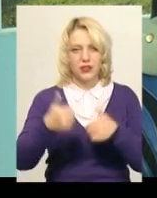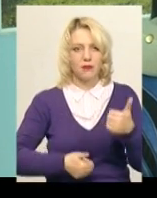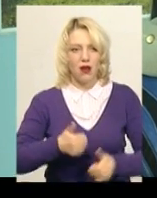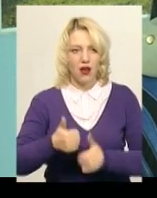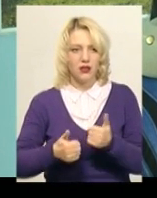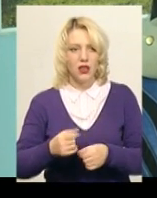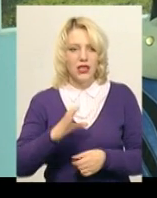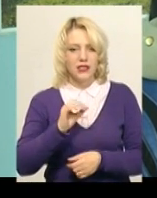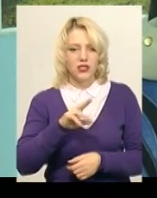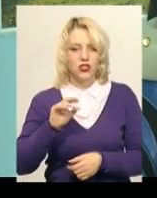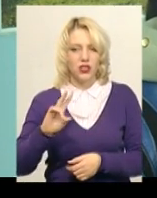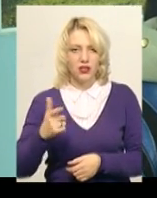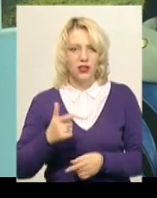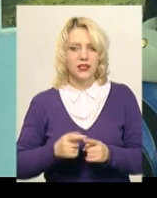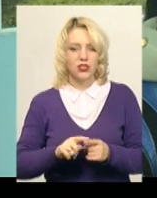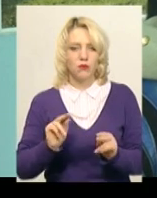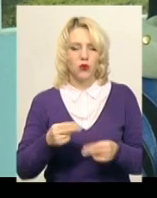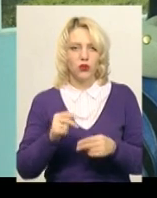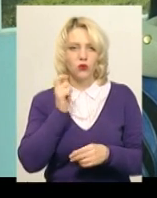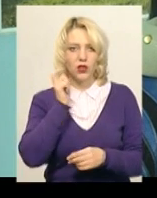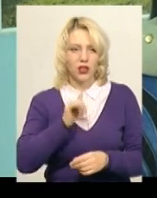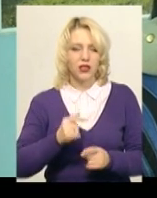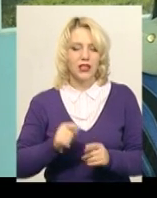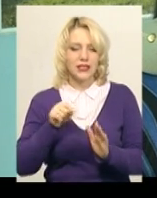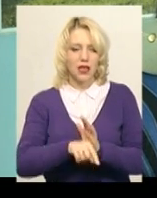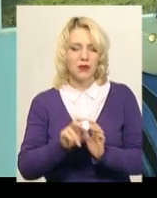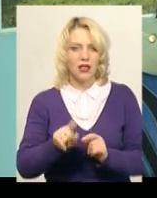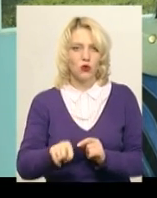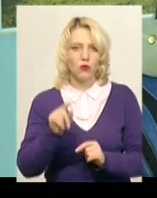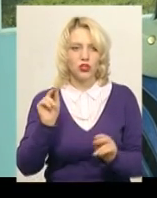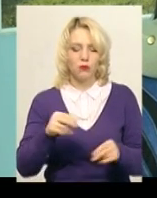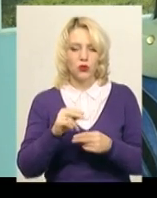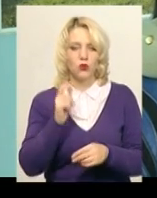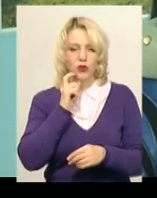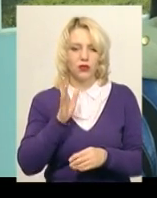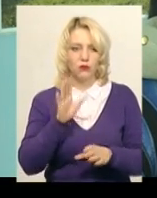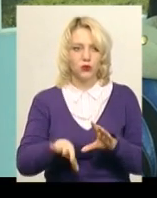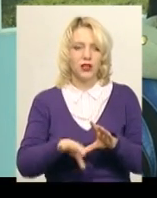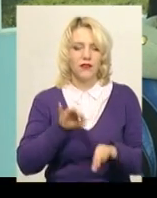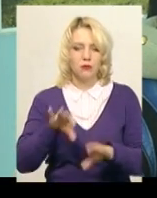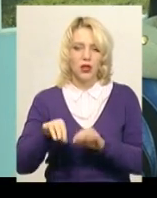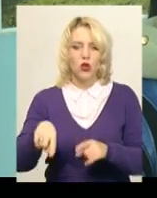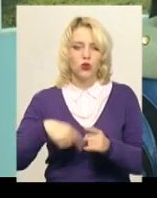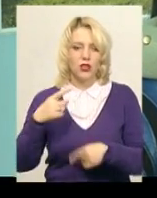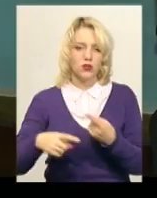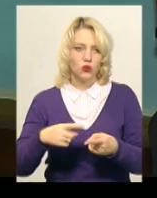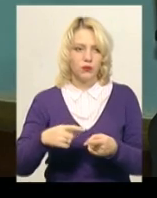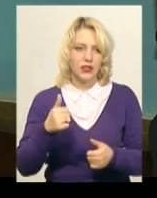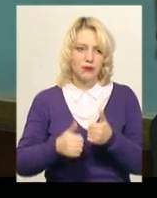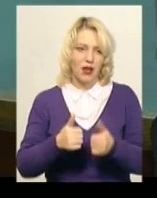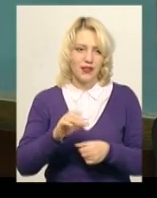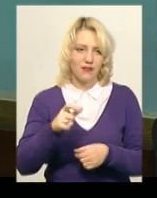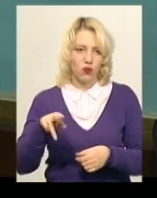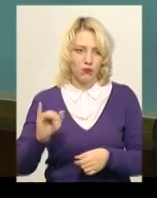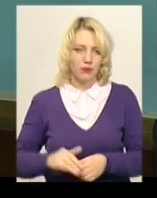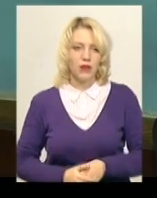у січні. чемпіонат України. І саме на цьому чемпіонаті буде відбір до наступних змагань у Європу. За